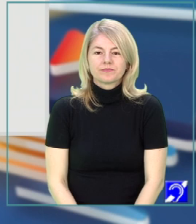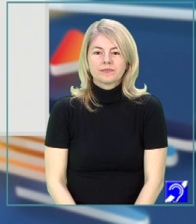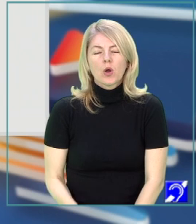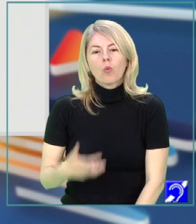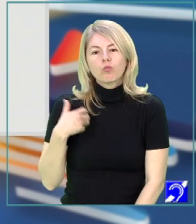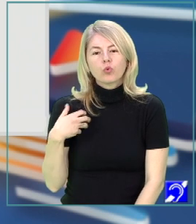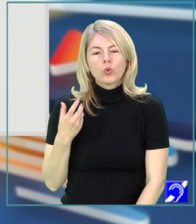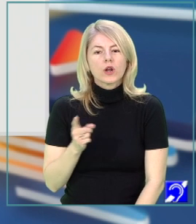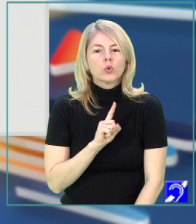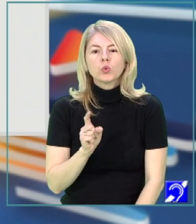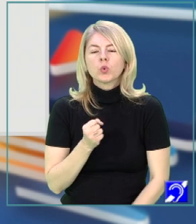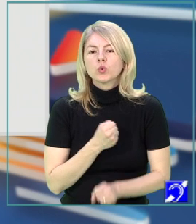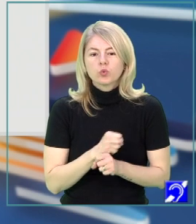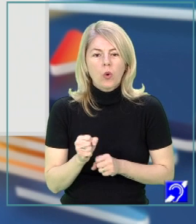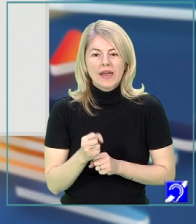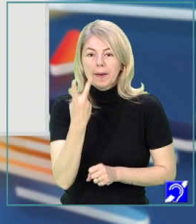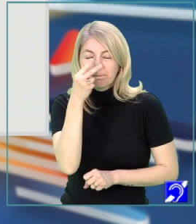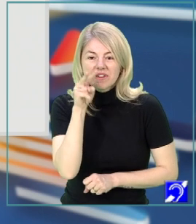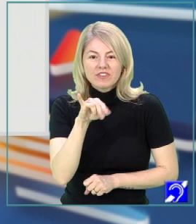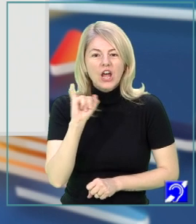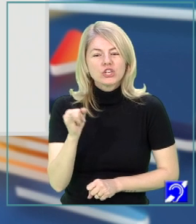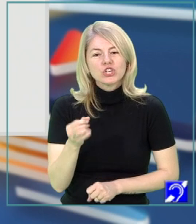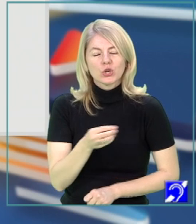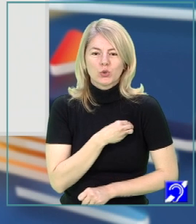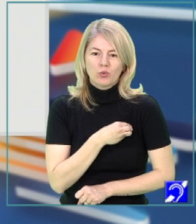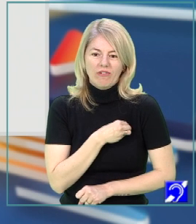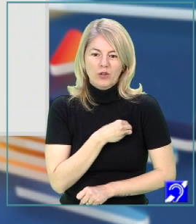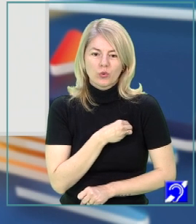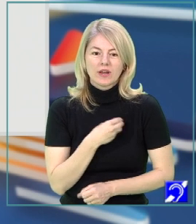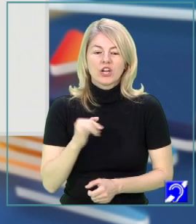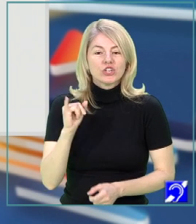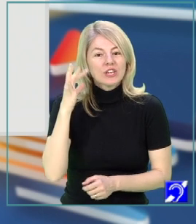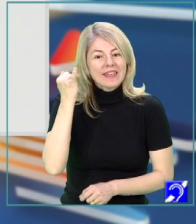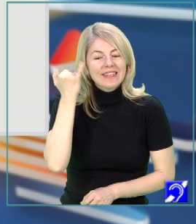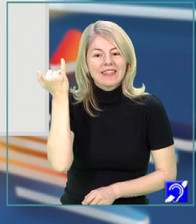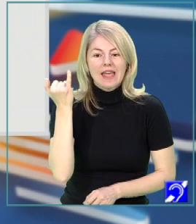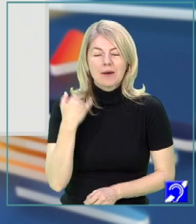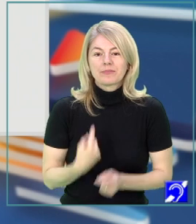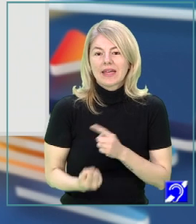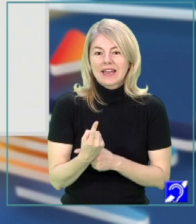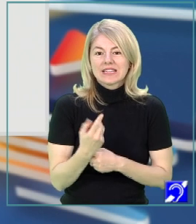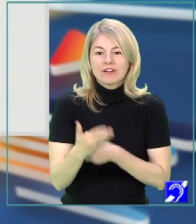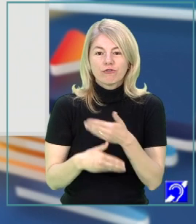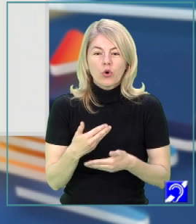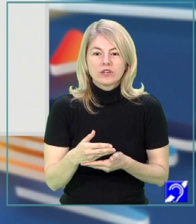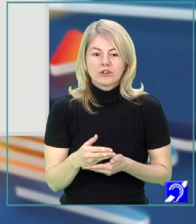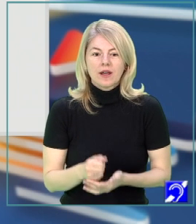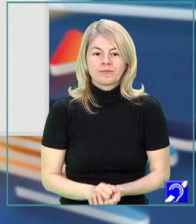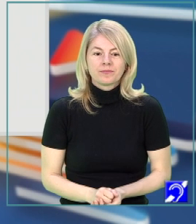bucură nu doar privirea, ci și sufletul. Și ideea reiese din folosirea